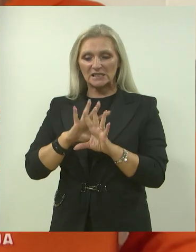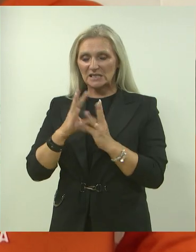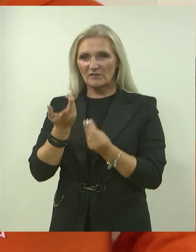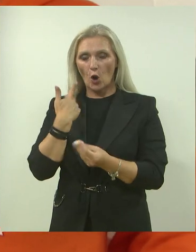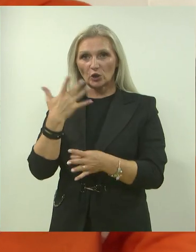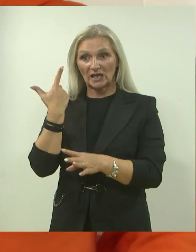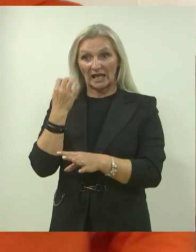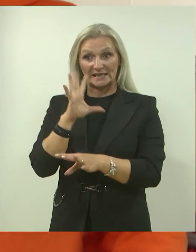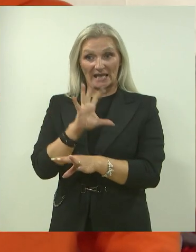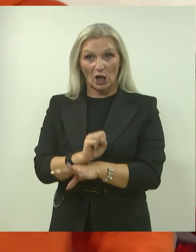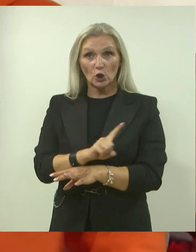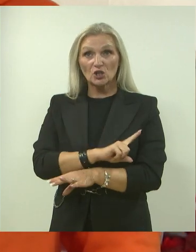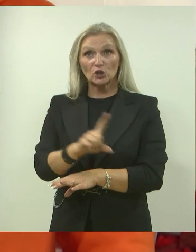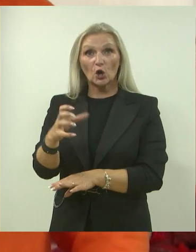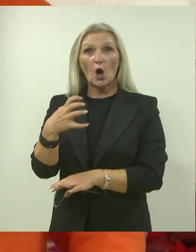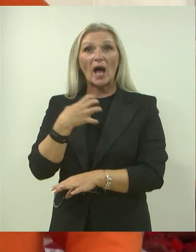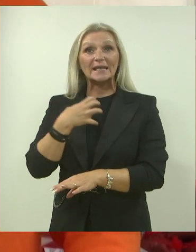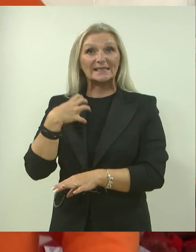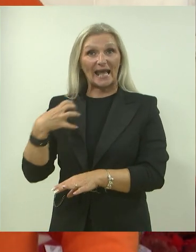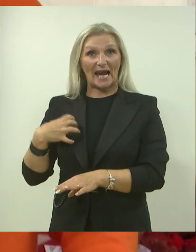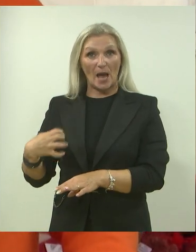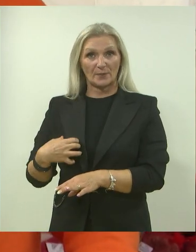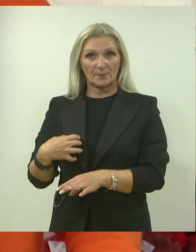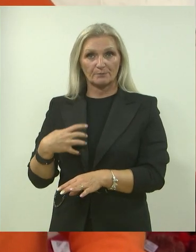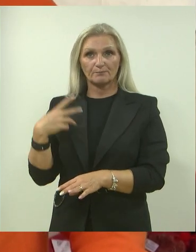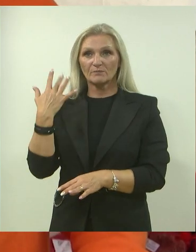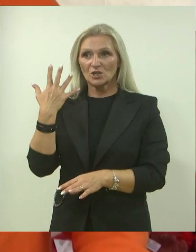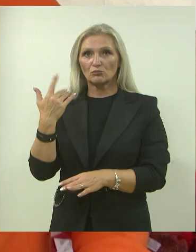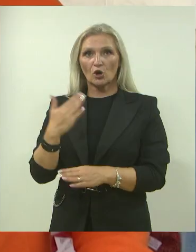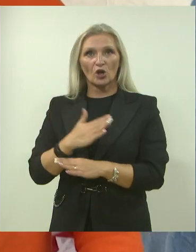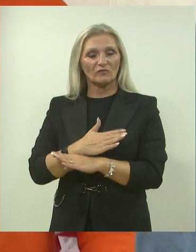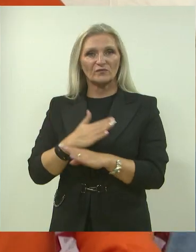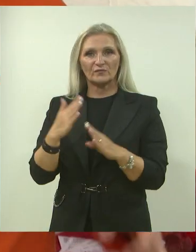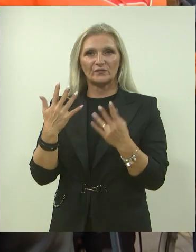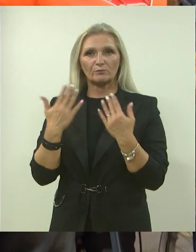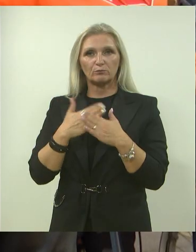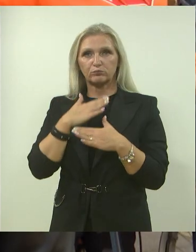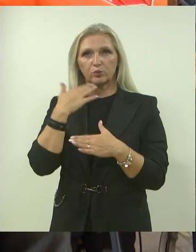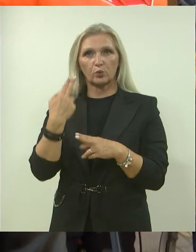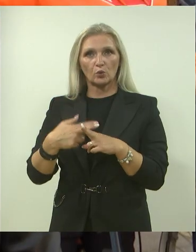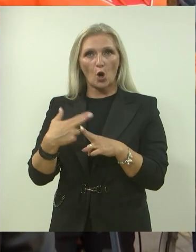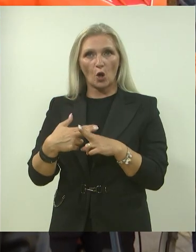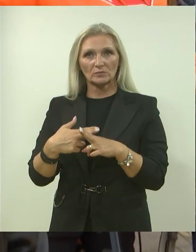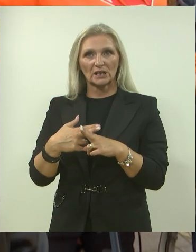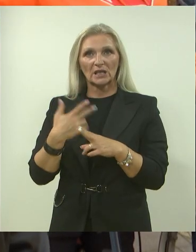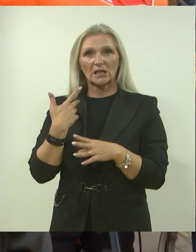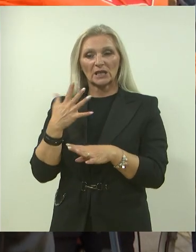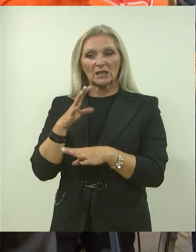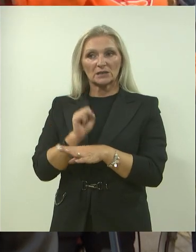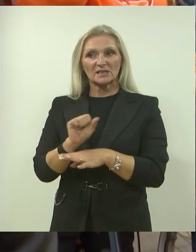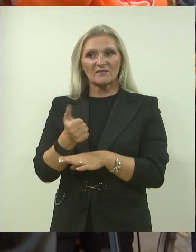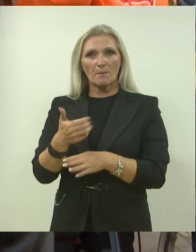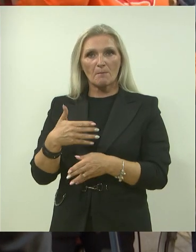diagnostike do terapije. Brojke su zaista alarmantne i ja bih rekla, nažalost, bolest diagnosticiramo u sve